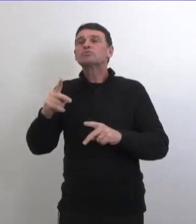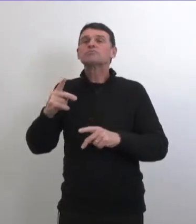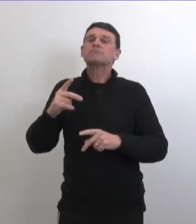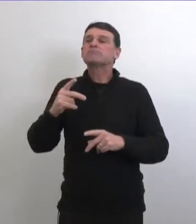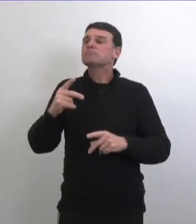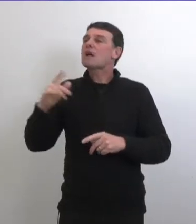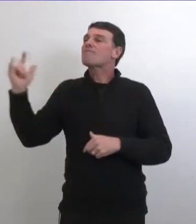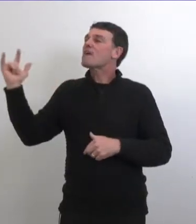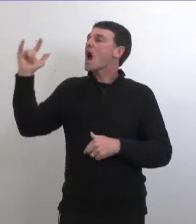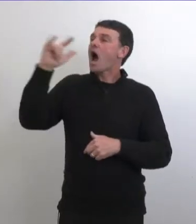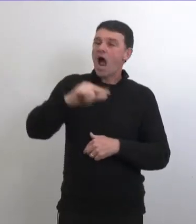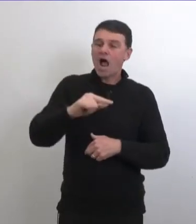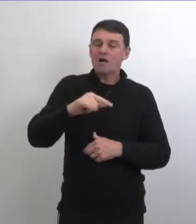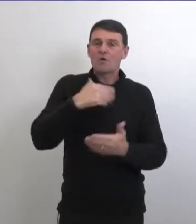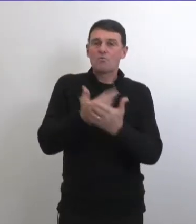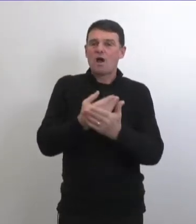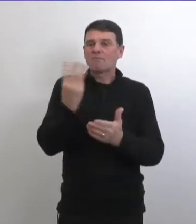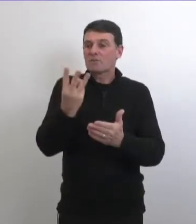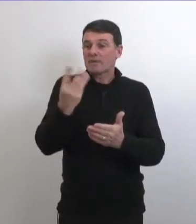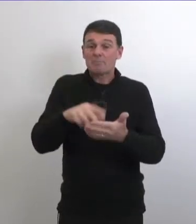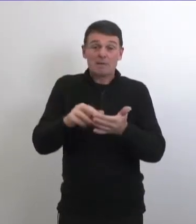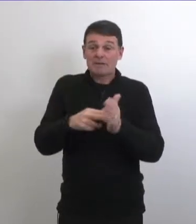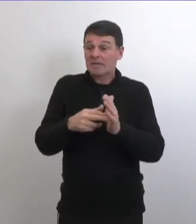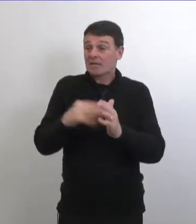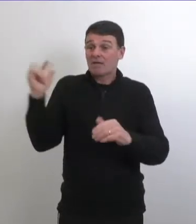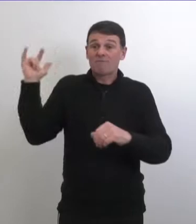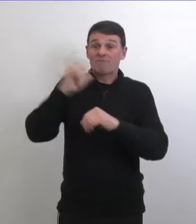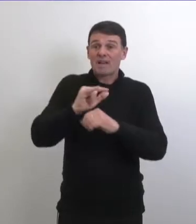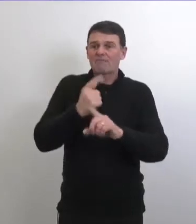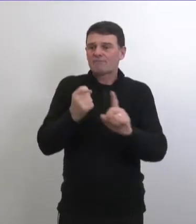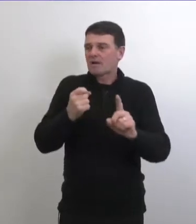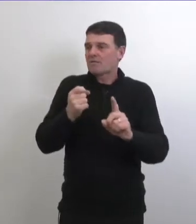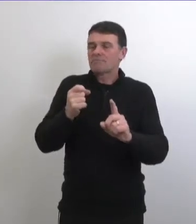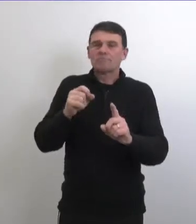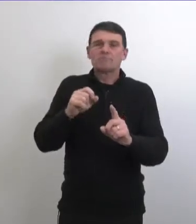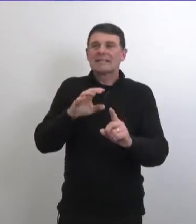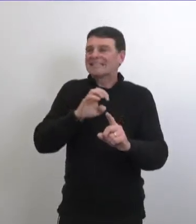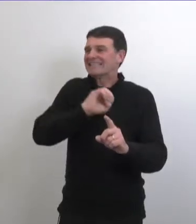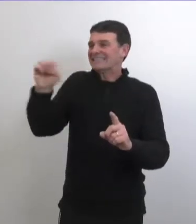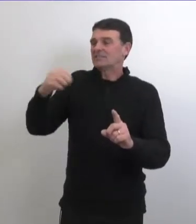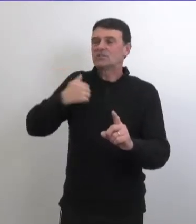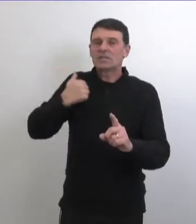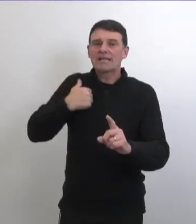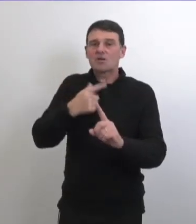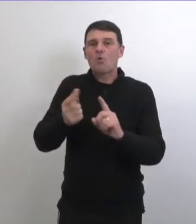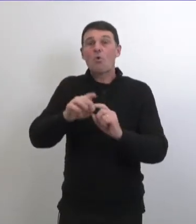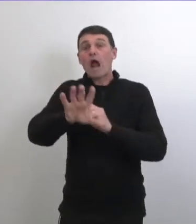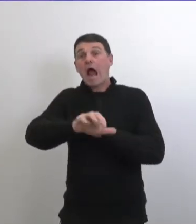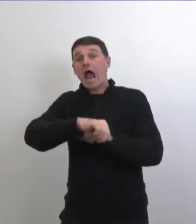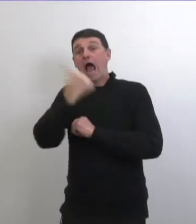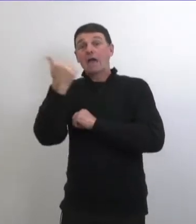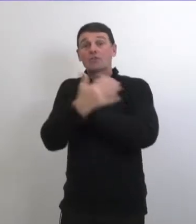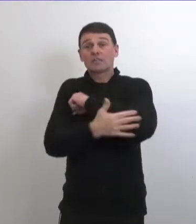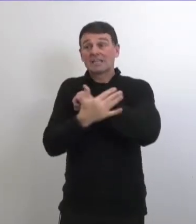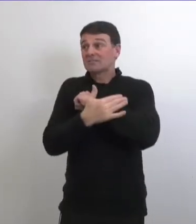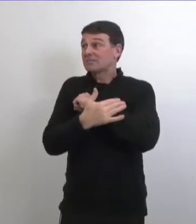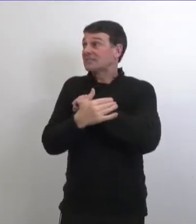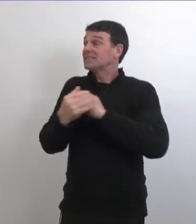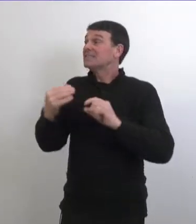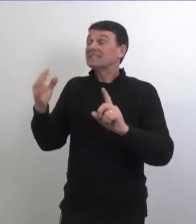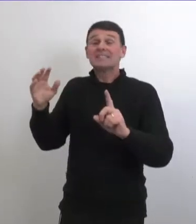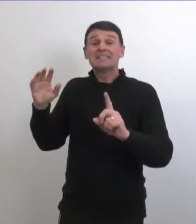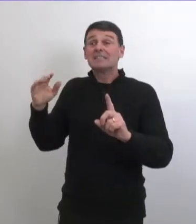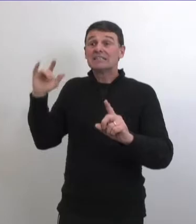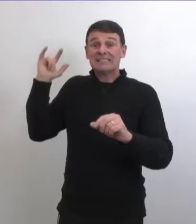si quelqu'un ramasse quelqu'un à l'aéroport à winnipeg une personne qui arrive de l'est du canada ou bien